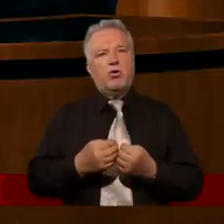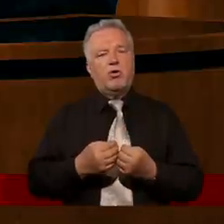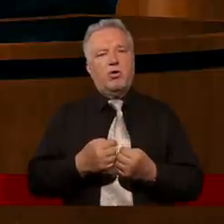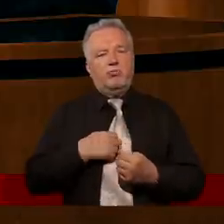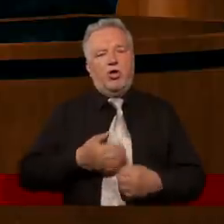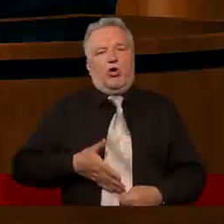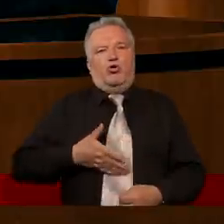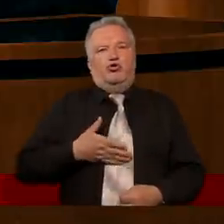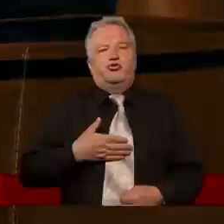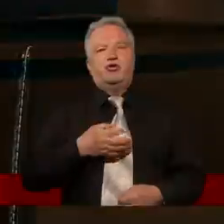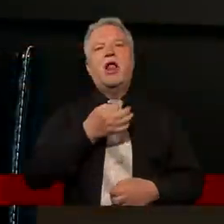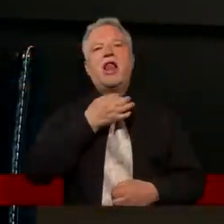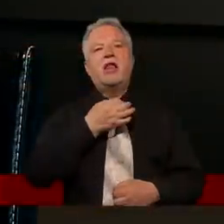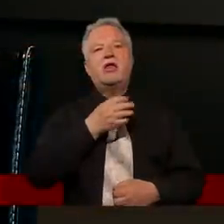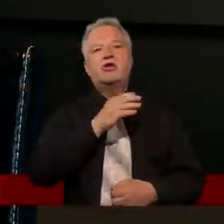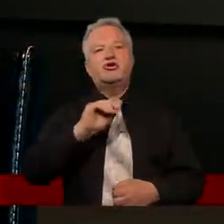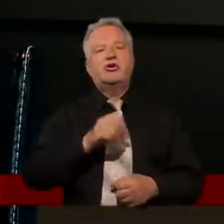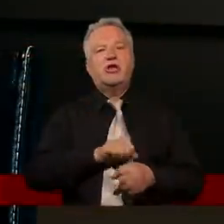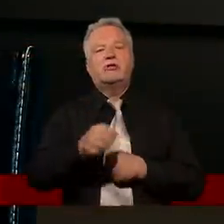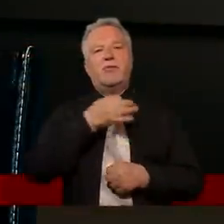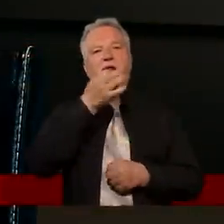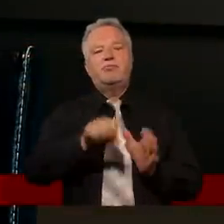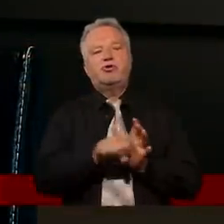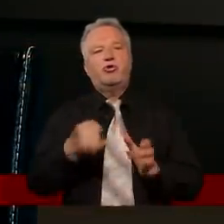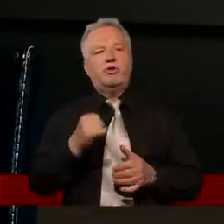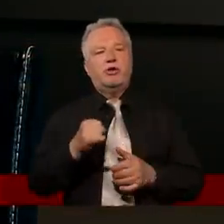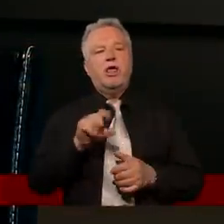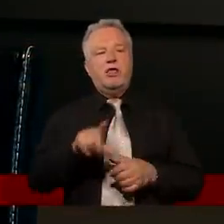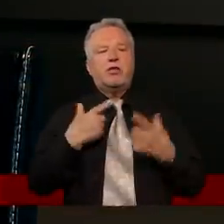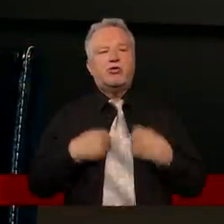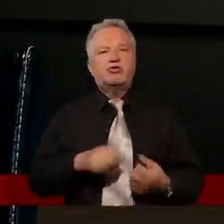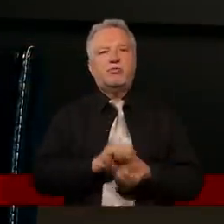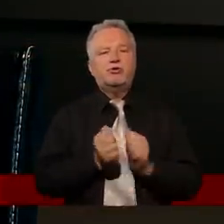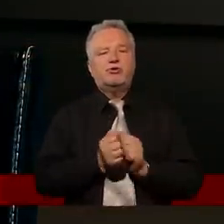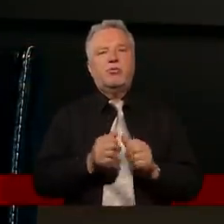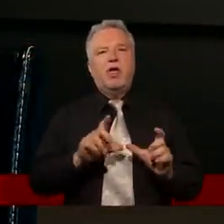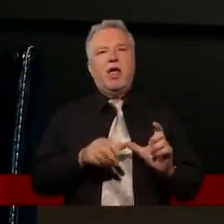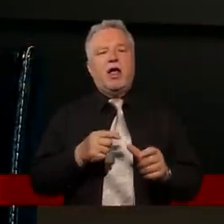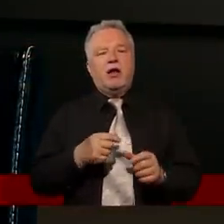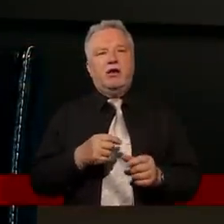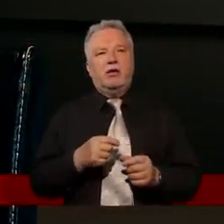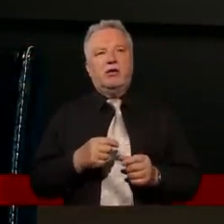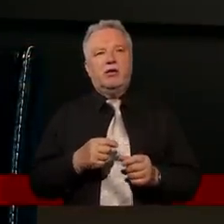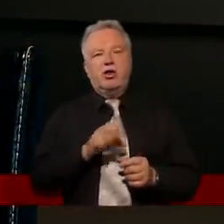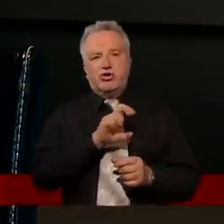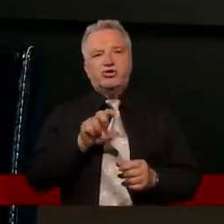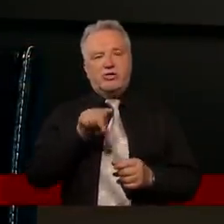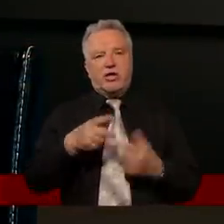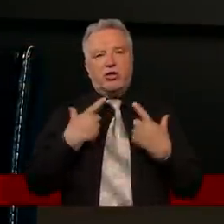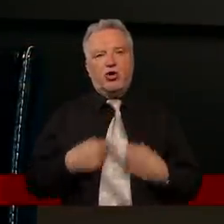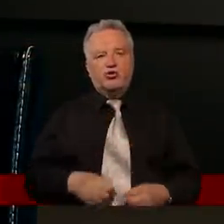jest lepszy od innych. Na pewno takie osoby są, ale ja bym miała wątpliwości, czy takich osób jest dużo.